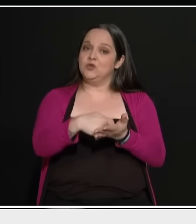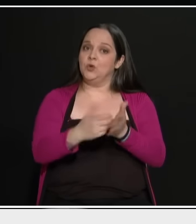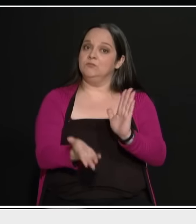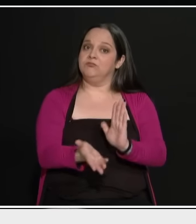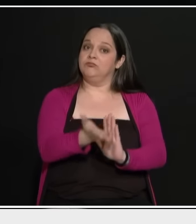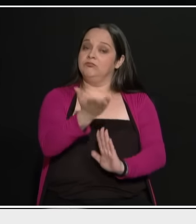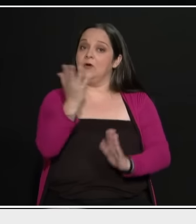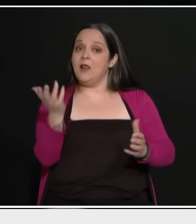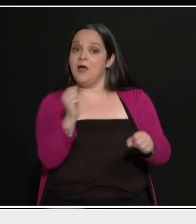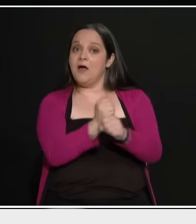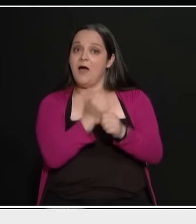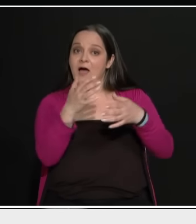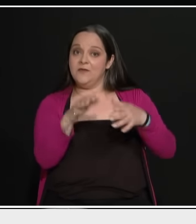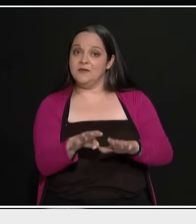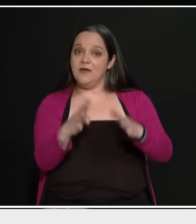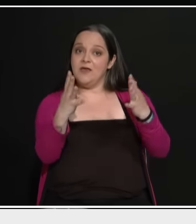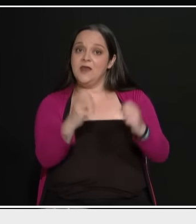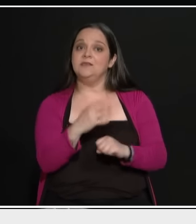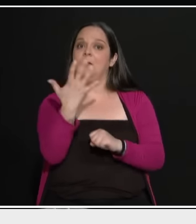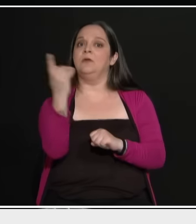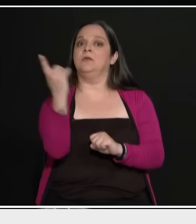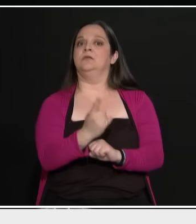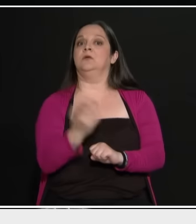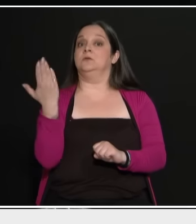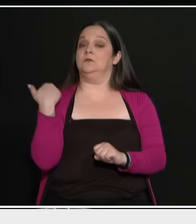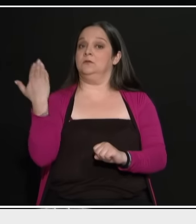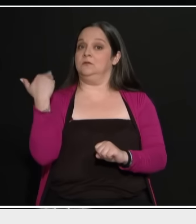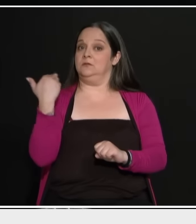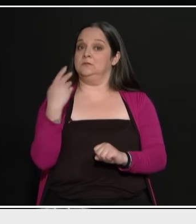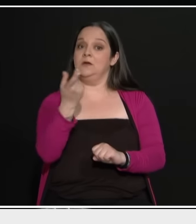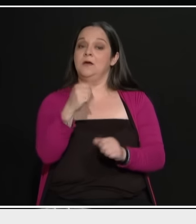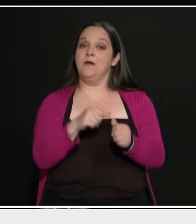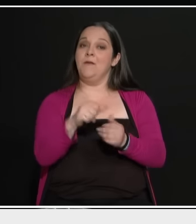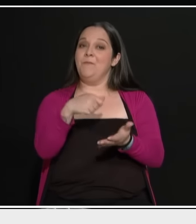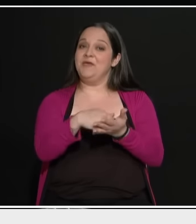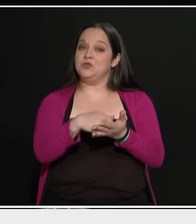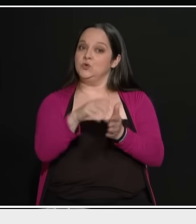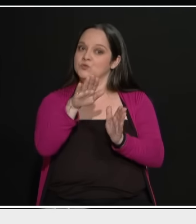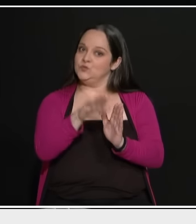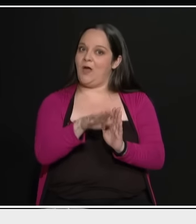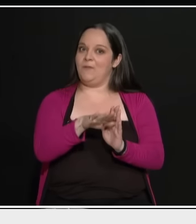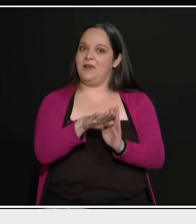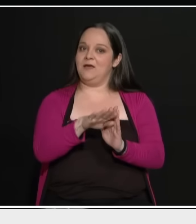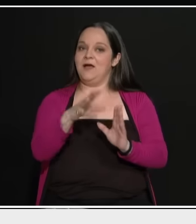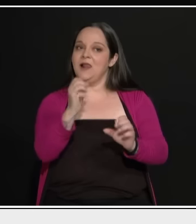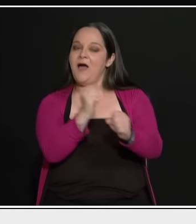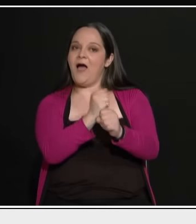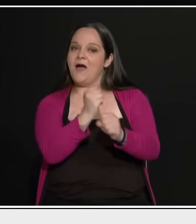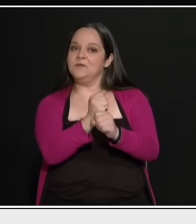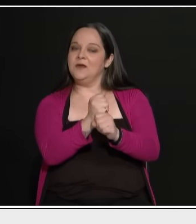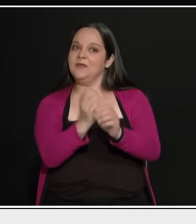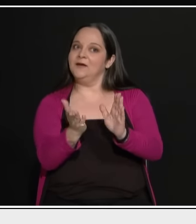Δηλαδή ήταν πρώτα ο μισθός πιο κάτω, αλλά η ανεργία ήταν ανεκτή. Επειδή βάλετε το κομμάτι της